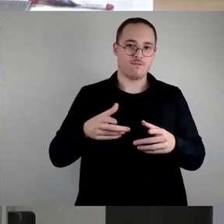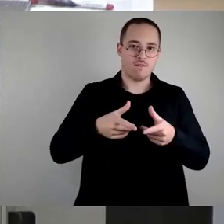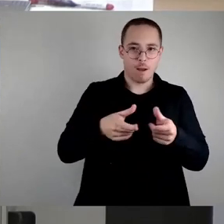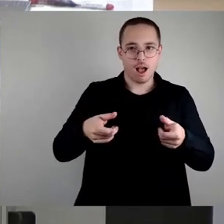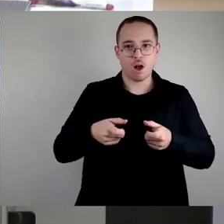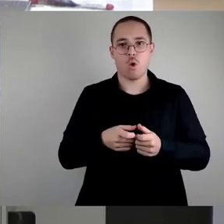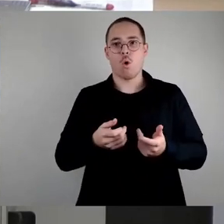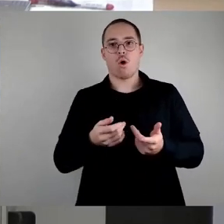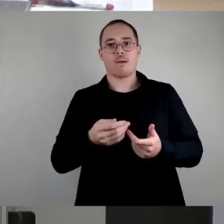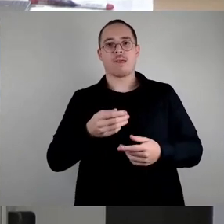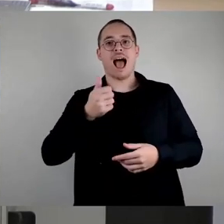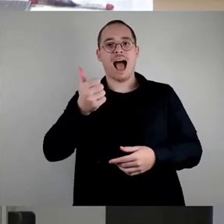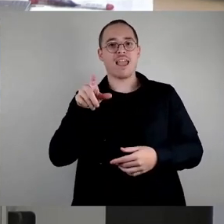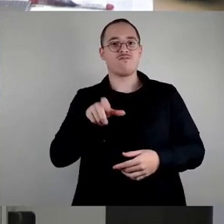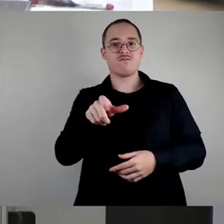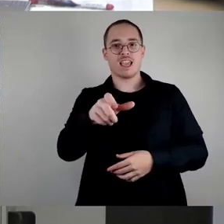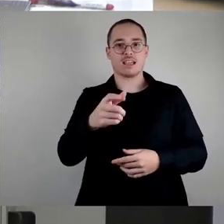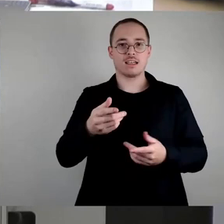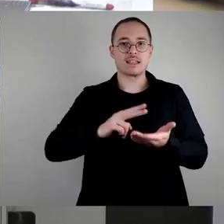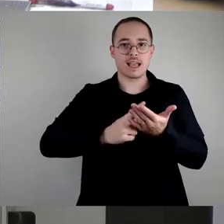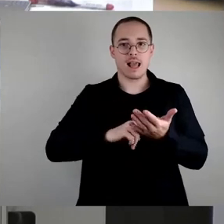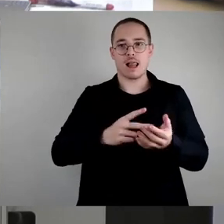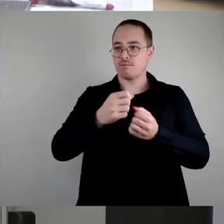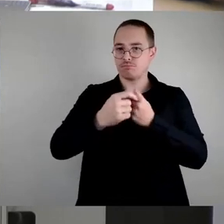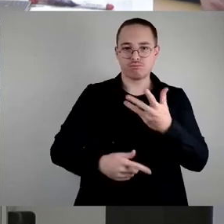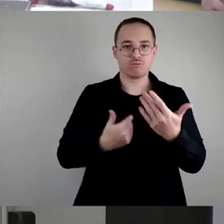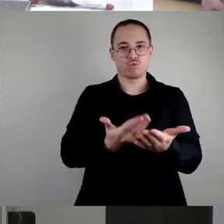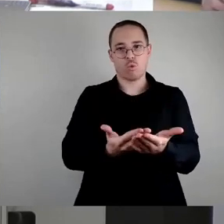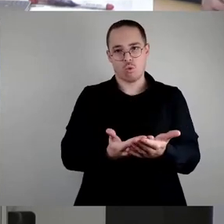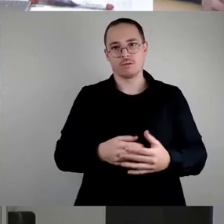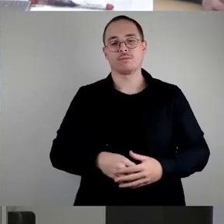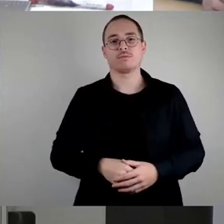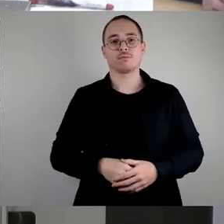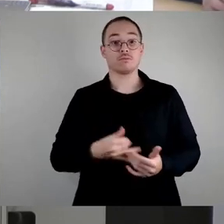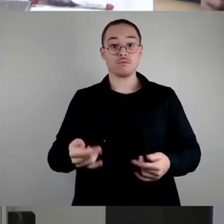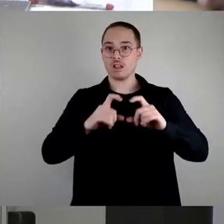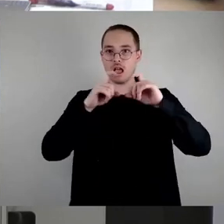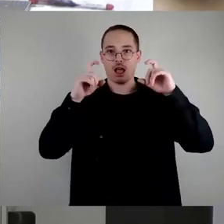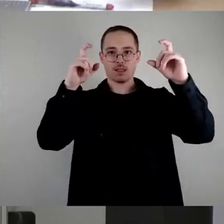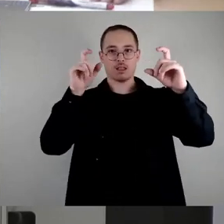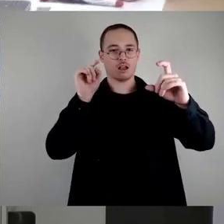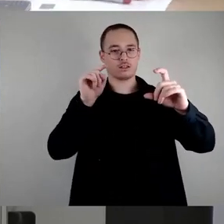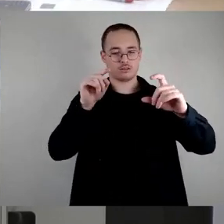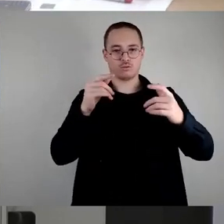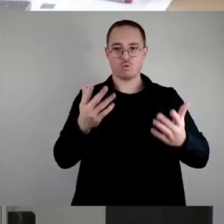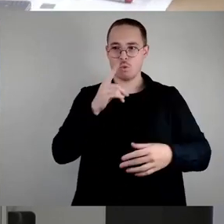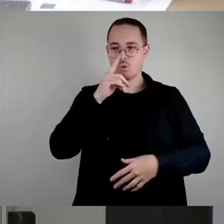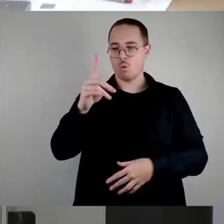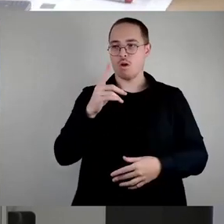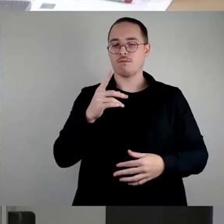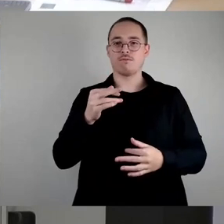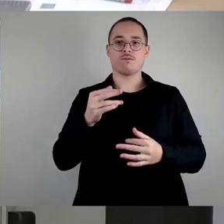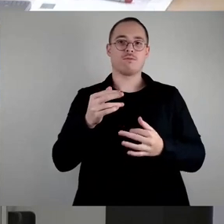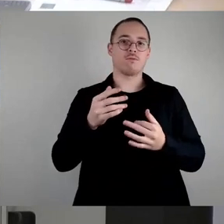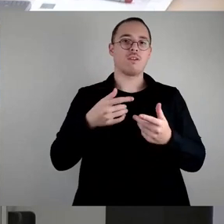Sie tun hier mit diesem Titel des Antrages einen Eindruck ermitteln, als ob eine Verpackungssteuer nur ansatzweise das Problem